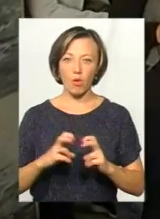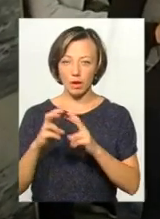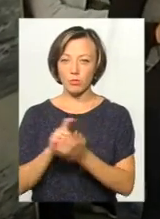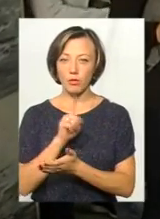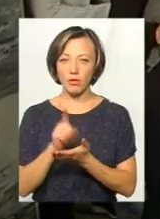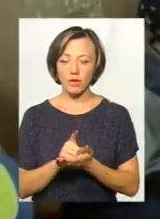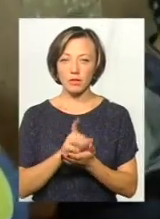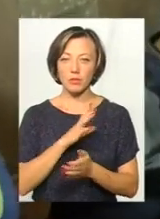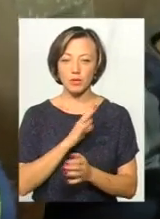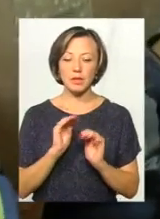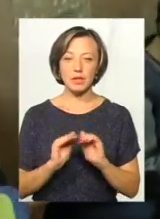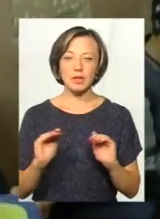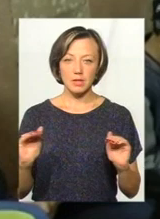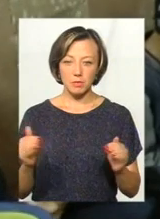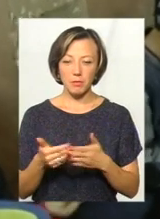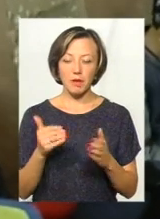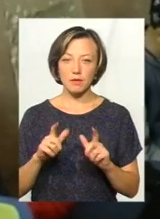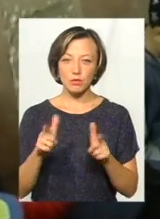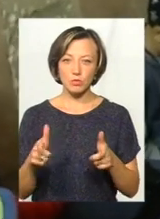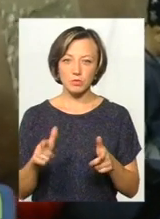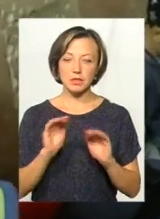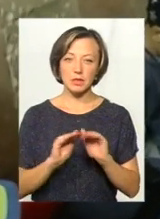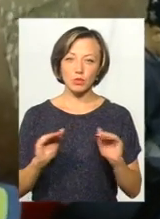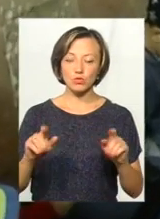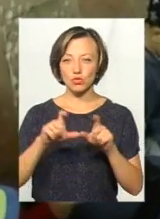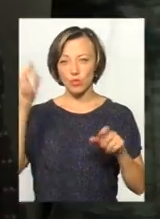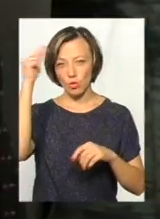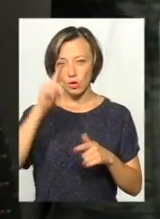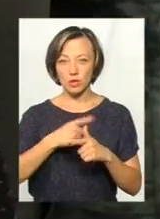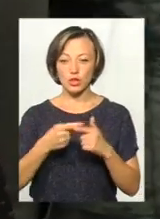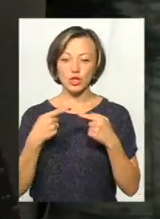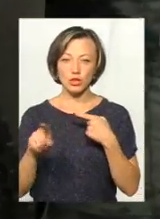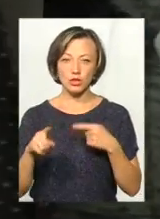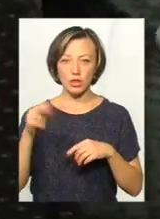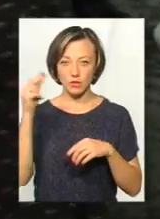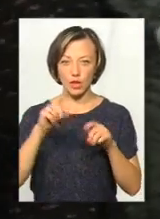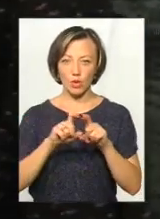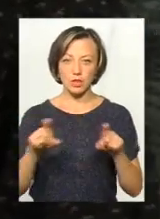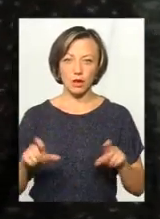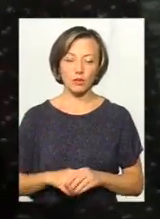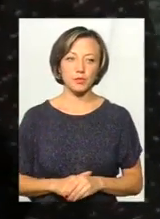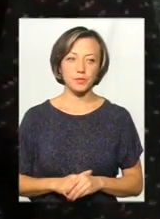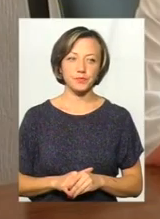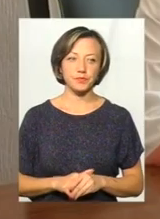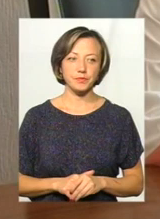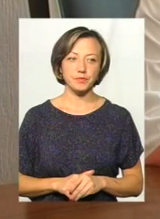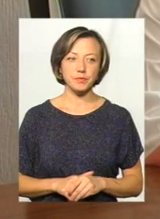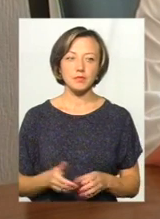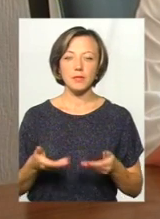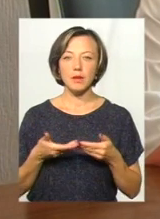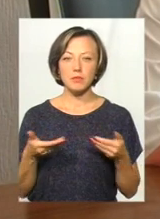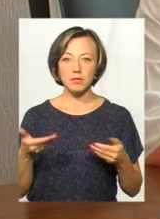повинні пройти юні-українця перед вступом до садочку, школи чи іншого навчального закладу. Ми свого часу